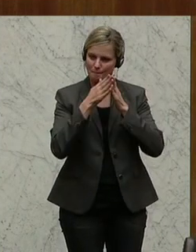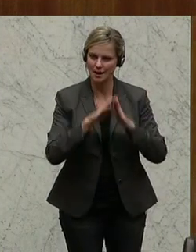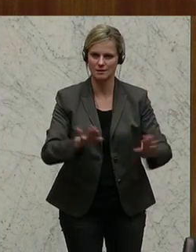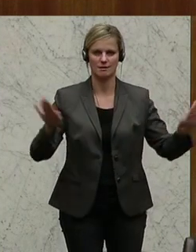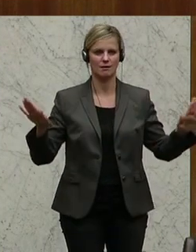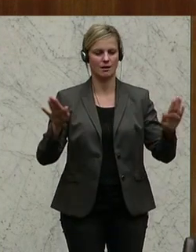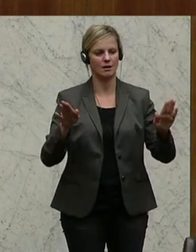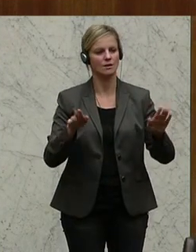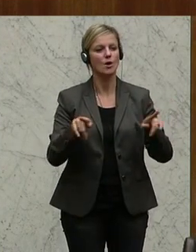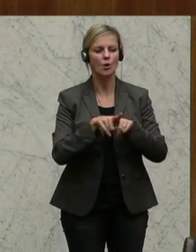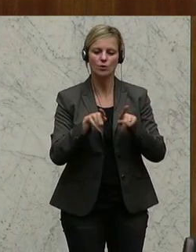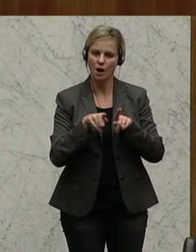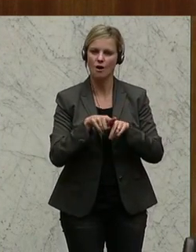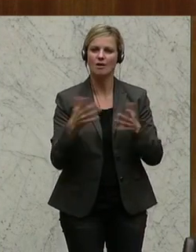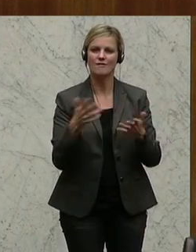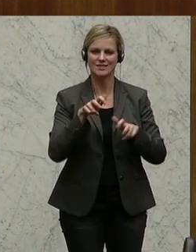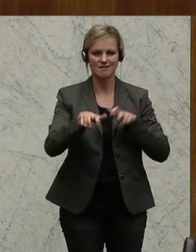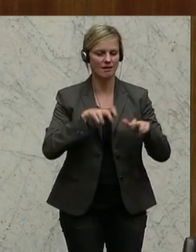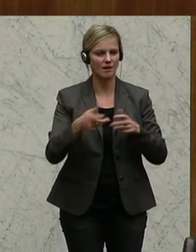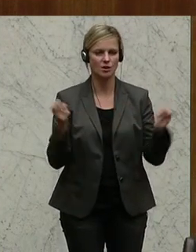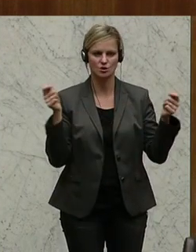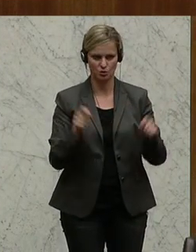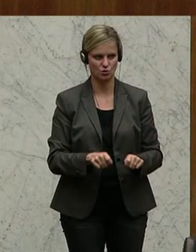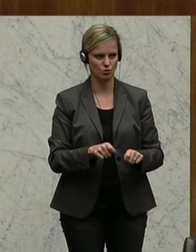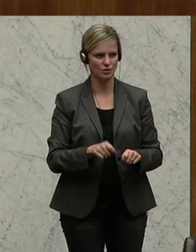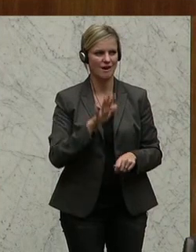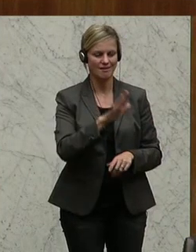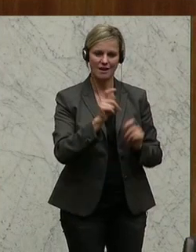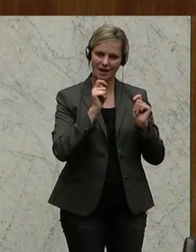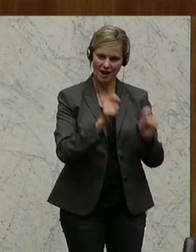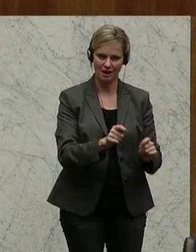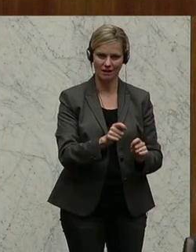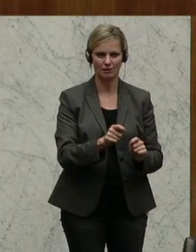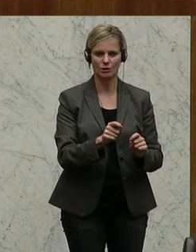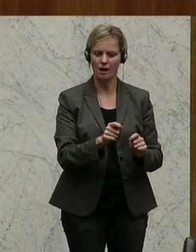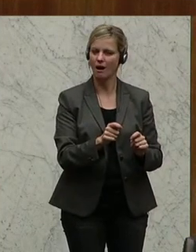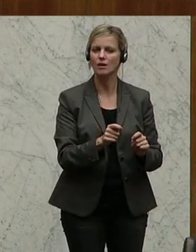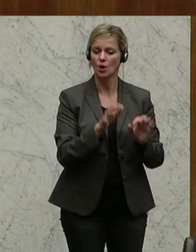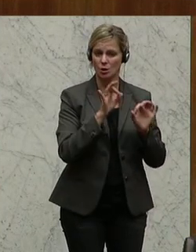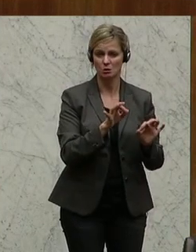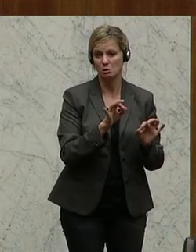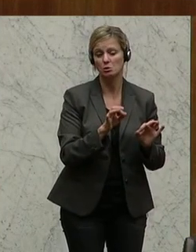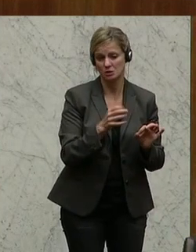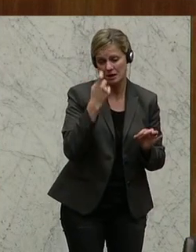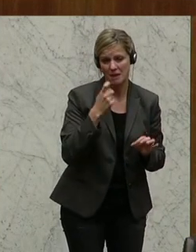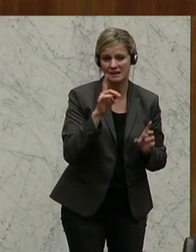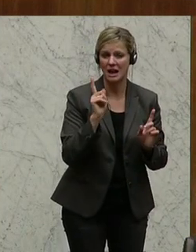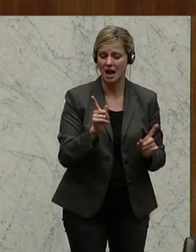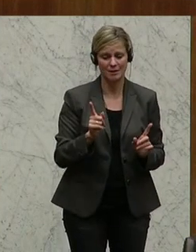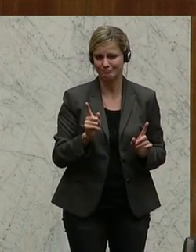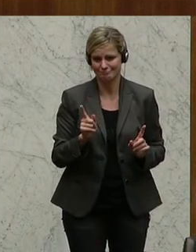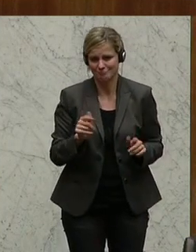auch einen Regierungsbeschluss herbeizuführen. Sie sehen, Ihr Antrag ist, wenn auch gut gemeint, leider obsolet. Die Regierung hat die notwendigen Schritte eingeleitet.